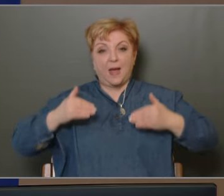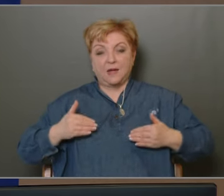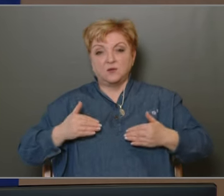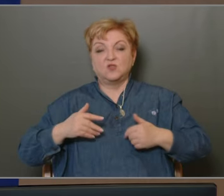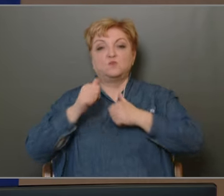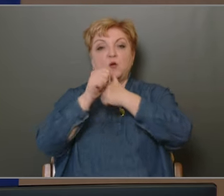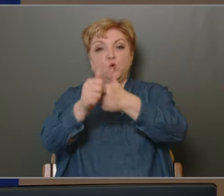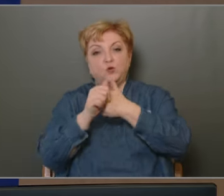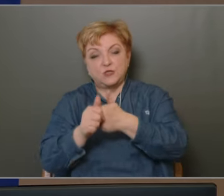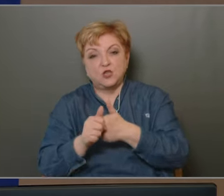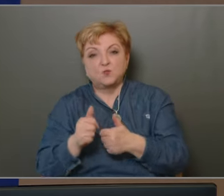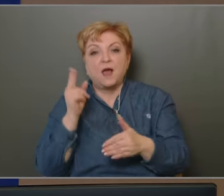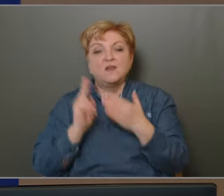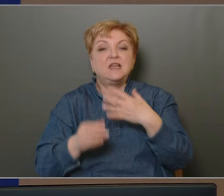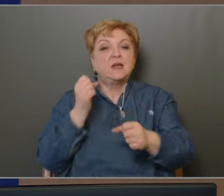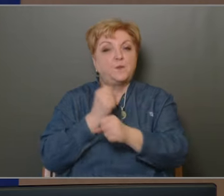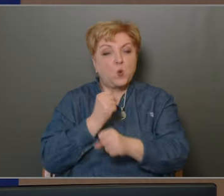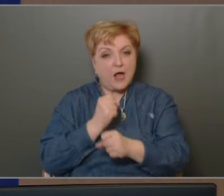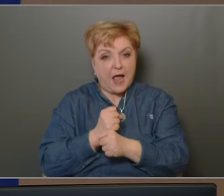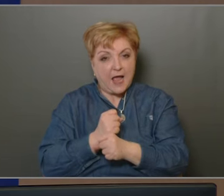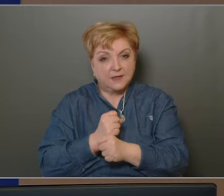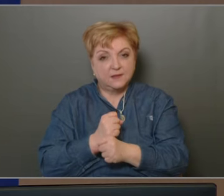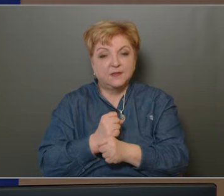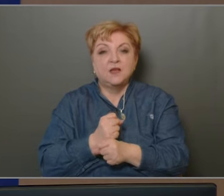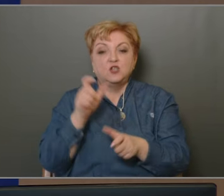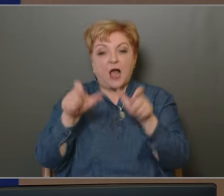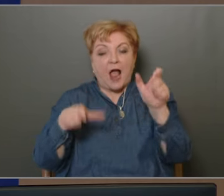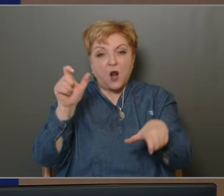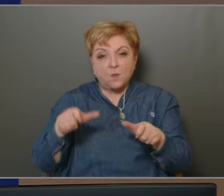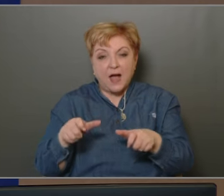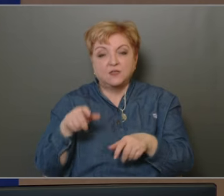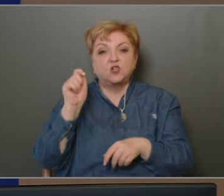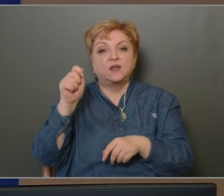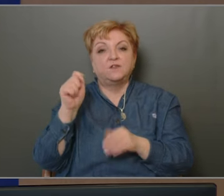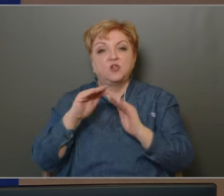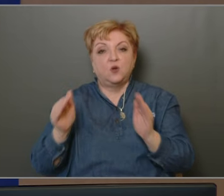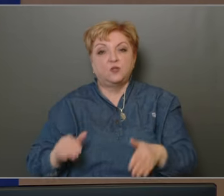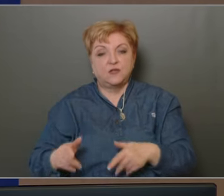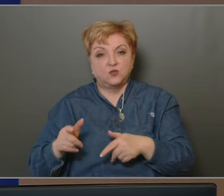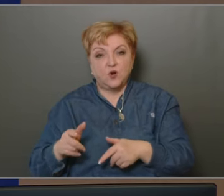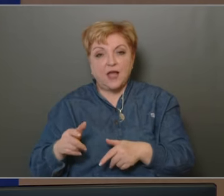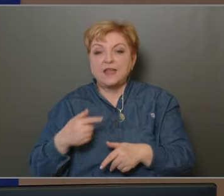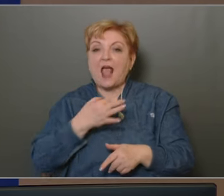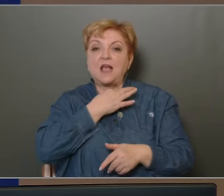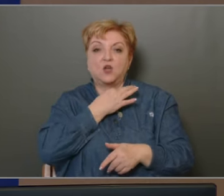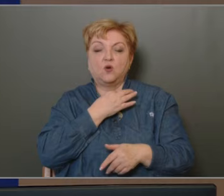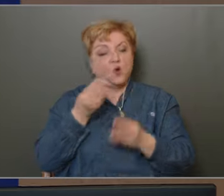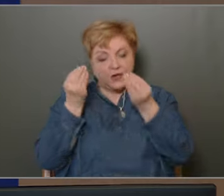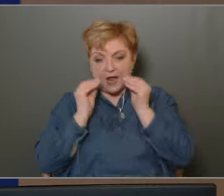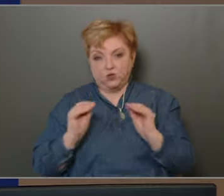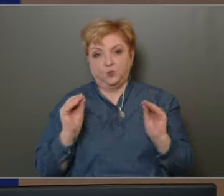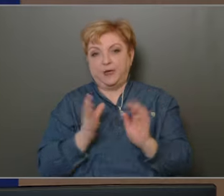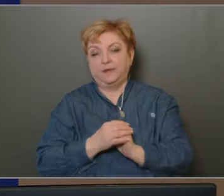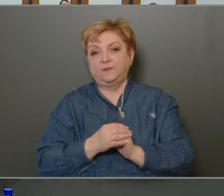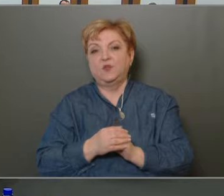bűnüldözésben végzett munkájukat is És az állományt és a képviselő testület egyhangban el szokta ismerni